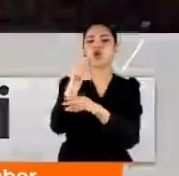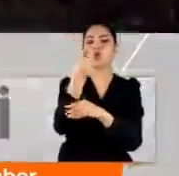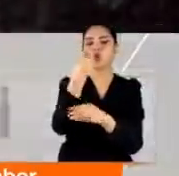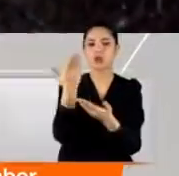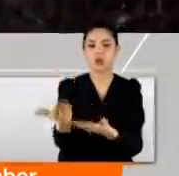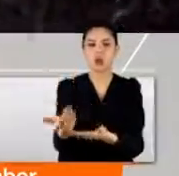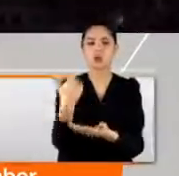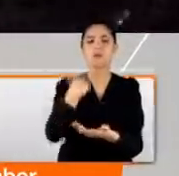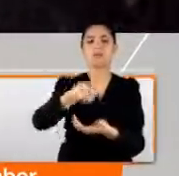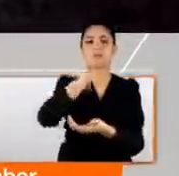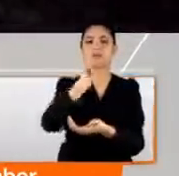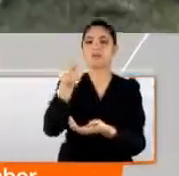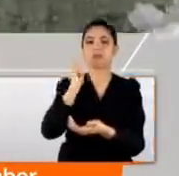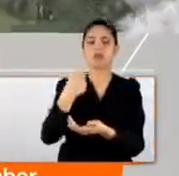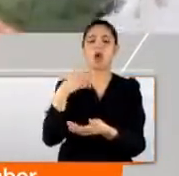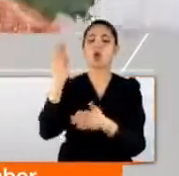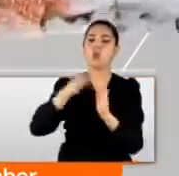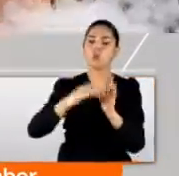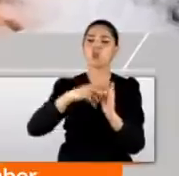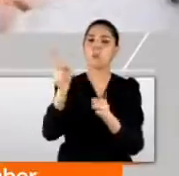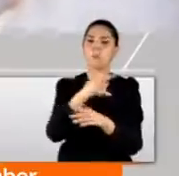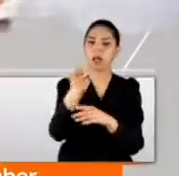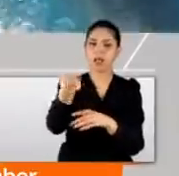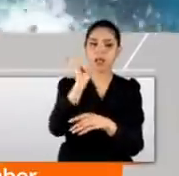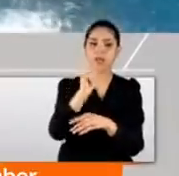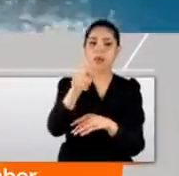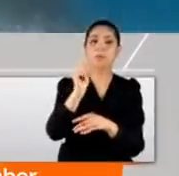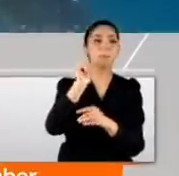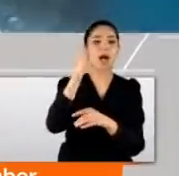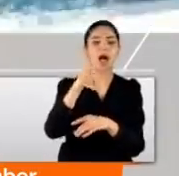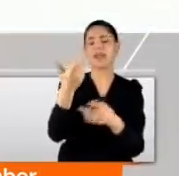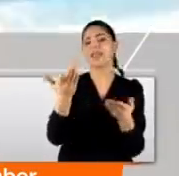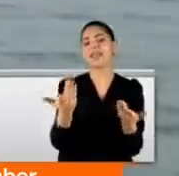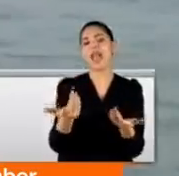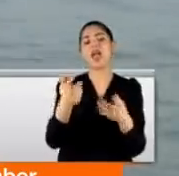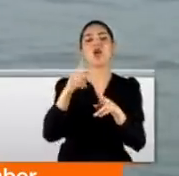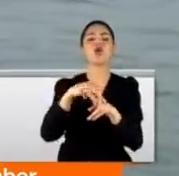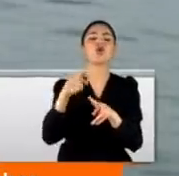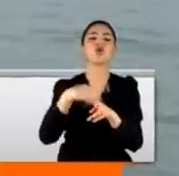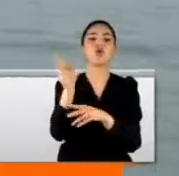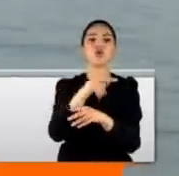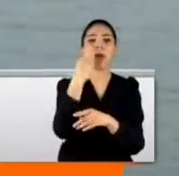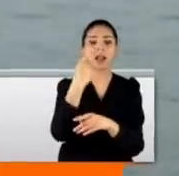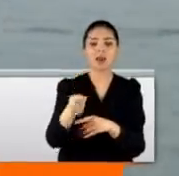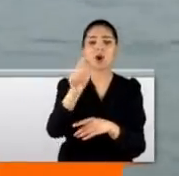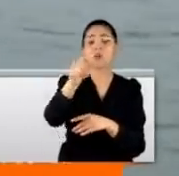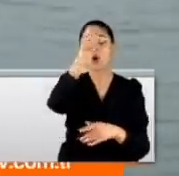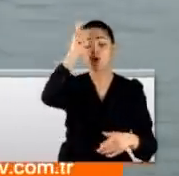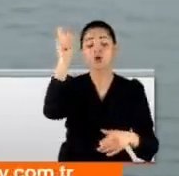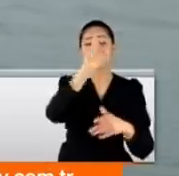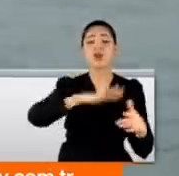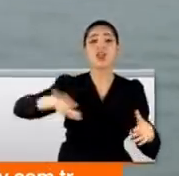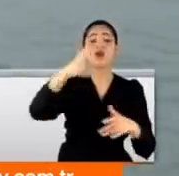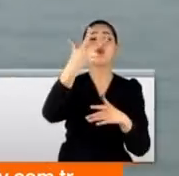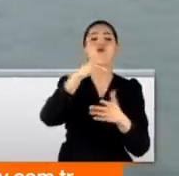'i avlıyoruz. İstavrit'i avlıyoruz. Yani ekonomik olan diğer bütün balıkları avlıyoruz. Avlayamadığımız hangisi? Yunus'lar. Türkiye'nin üç tarafı denizlerle çevrili.